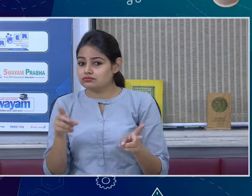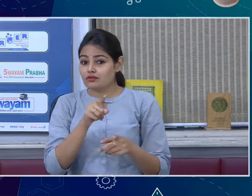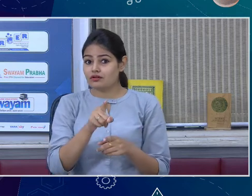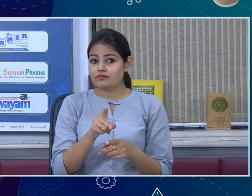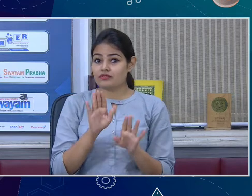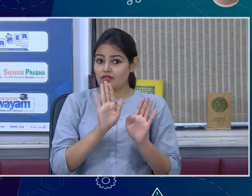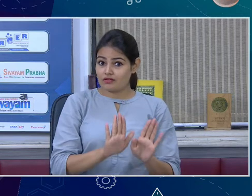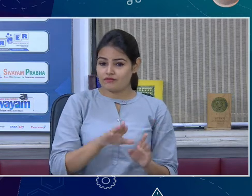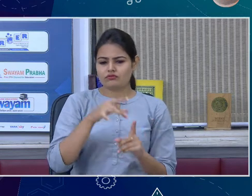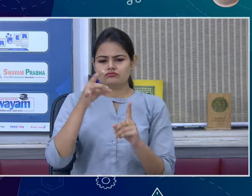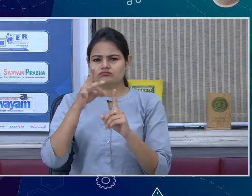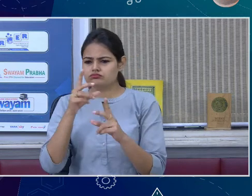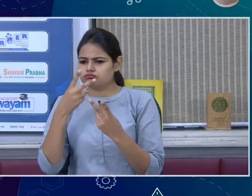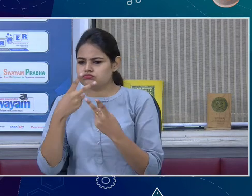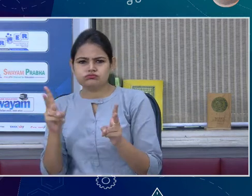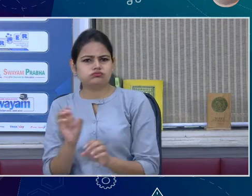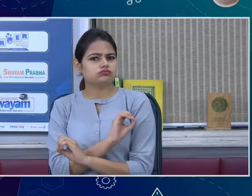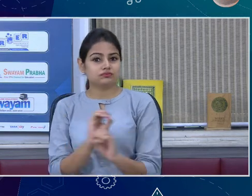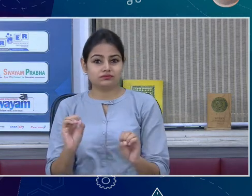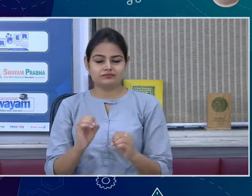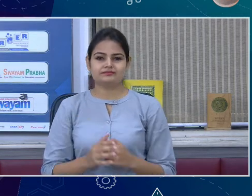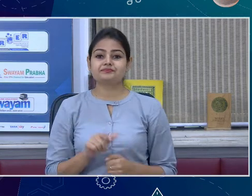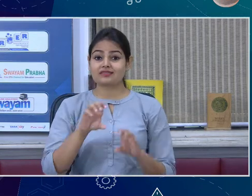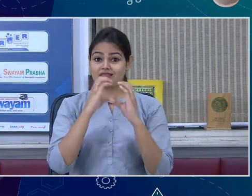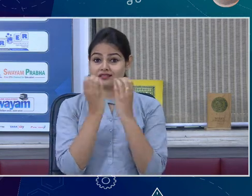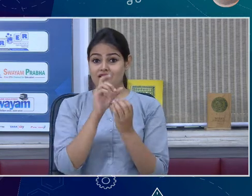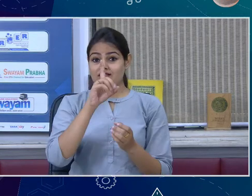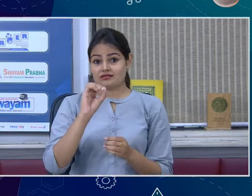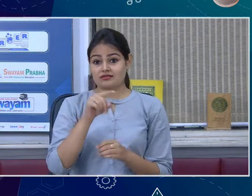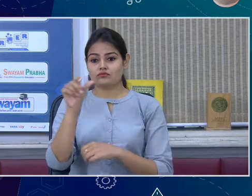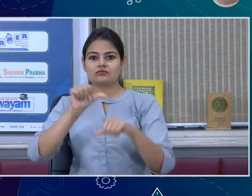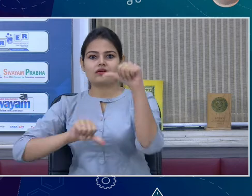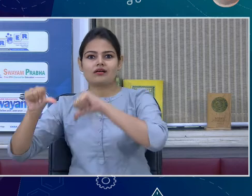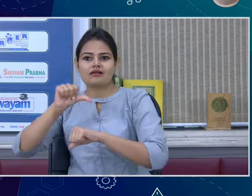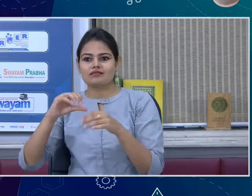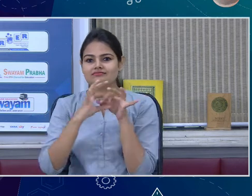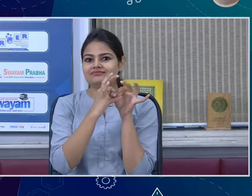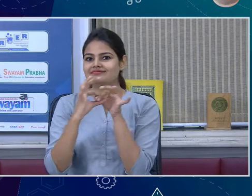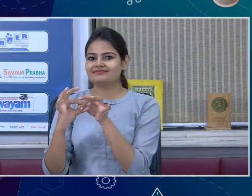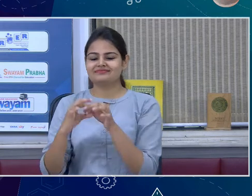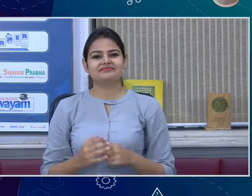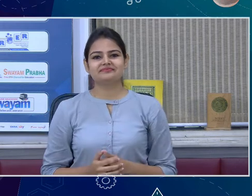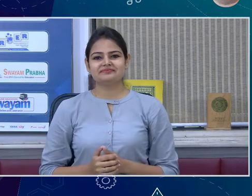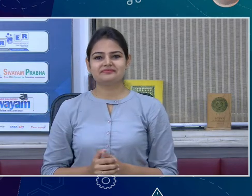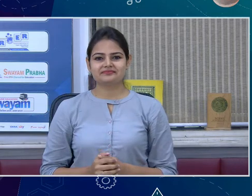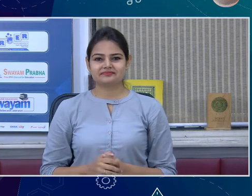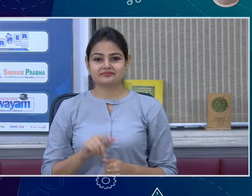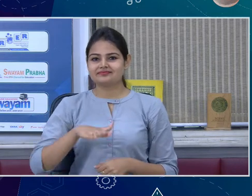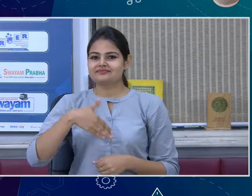important topic है ये related to chemistry है लेकर अभी class 10th में है तो हमारा जो विशह है वो है science तो हम आगे बढ़ेंगे और